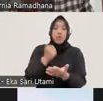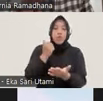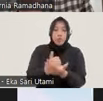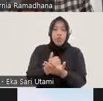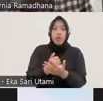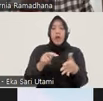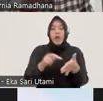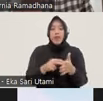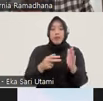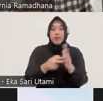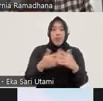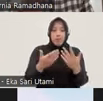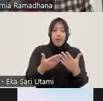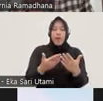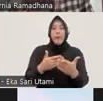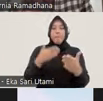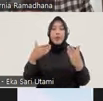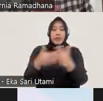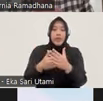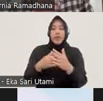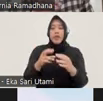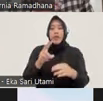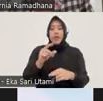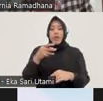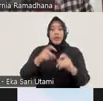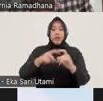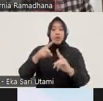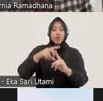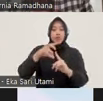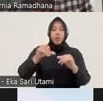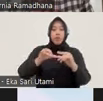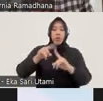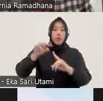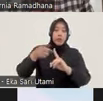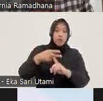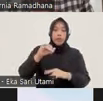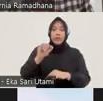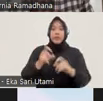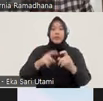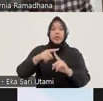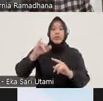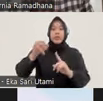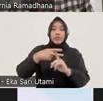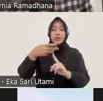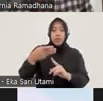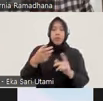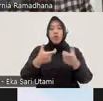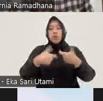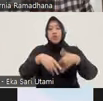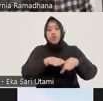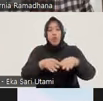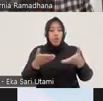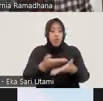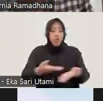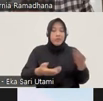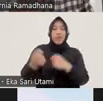konsep restoratif justice didasarkan atas kondisi yang benar. bukan karena